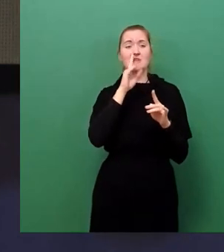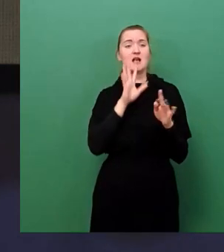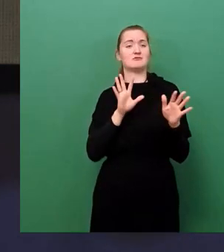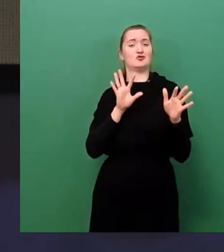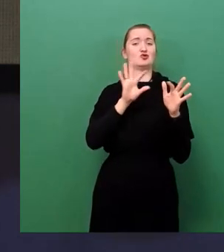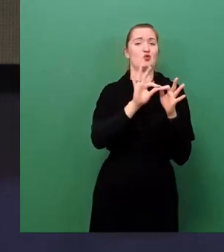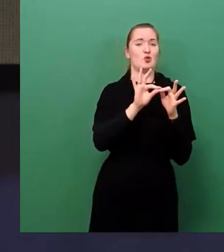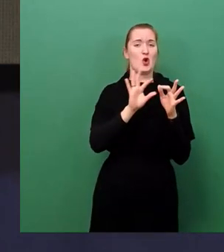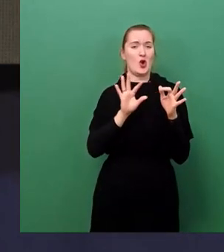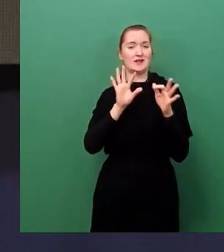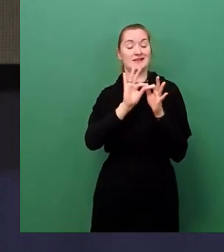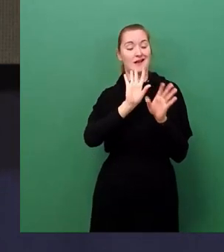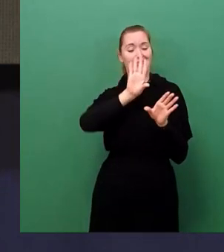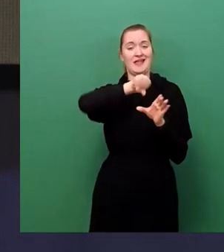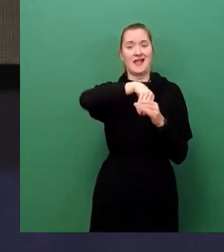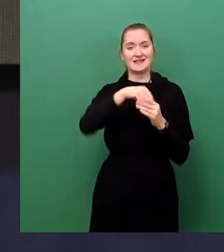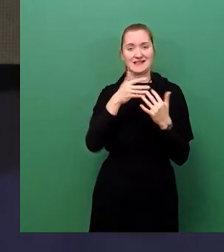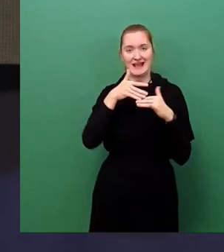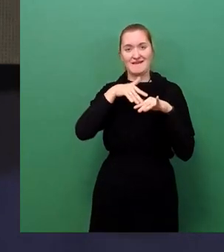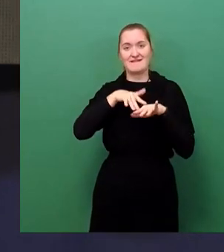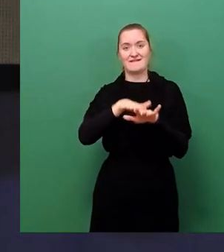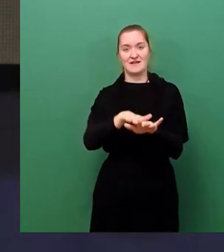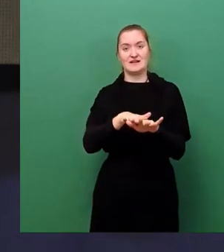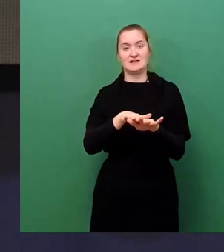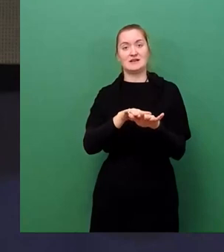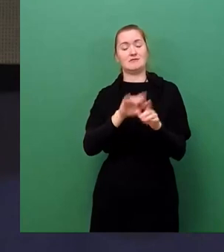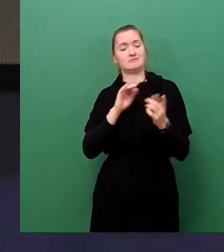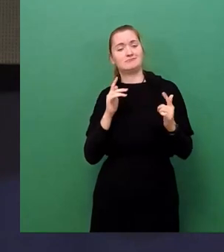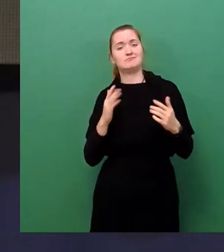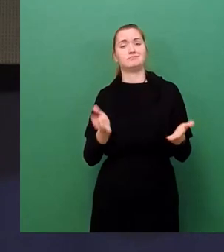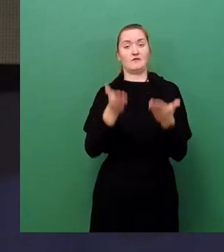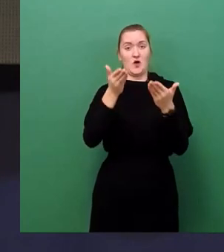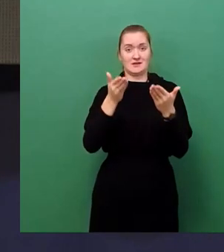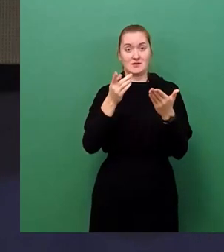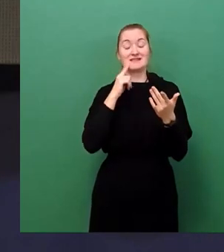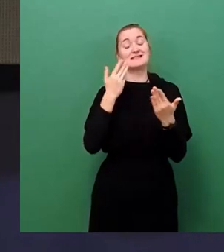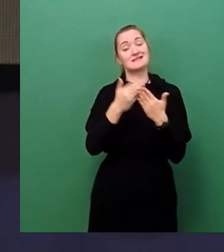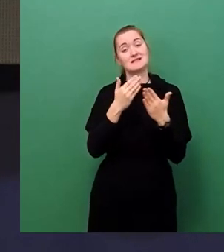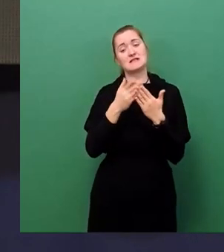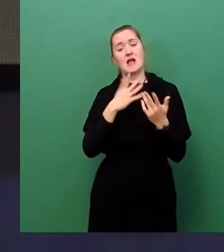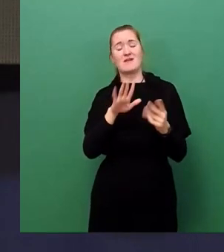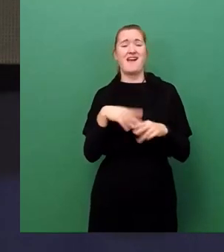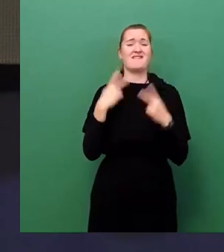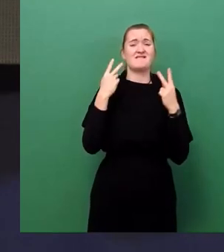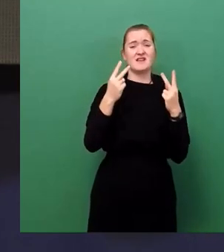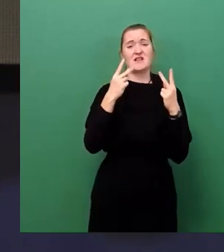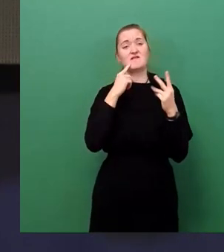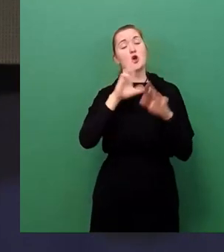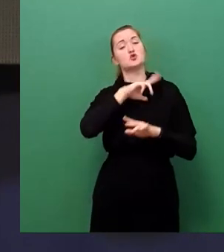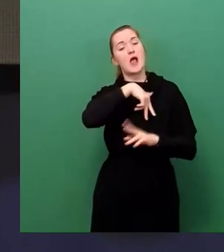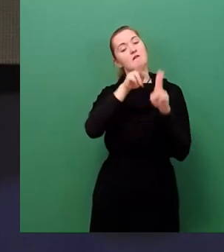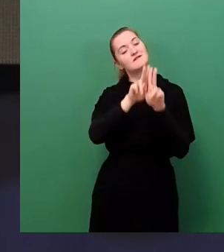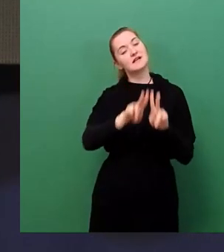integrativ und leisten somit einen wichtigen Beitrag zur Sicherung des sozialen Friedens und zur